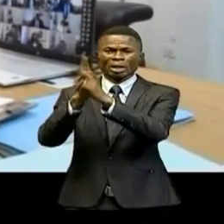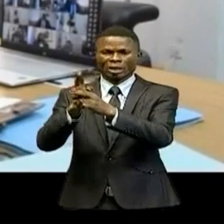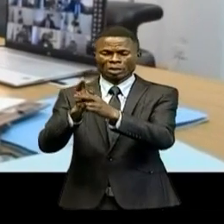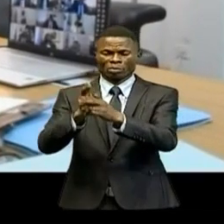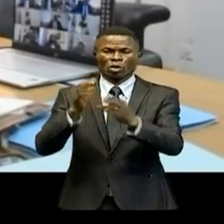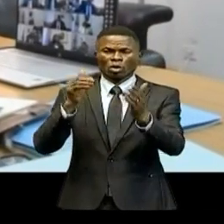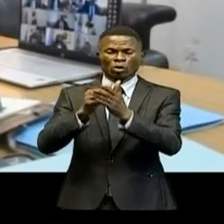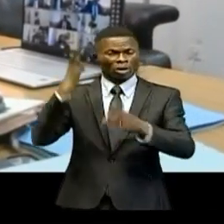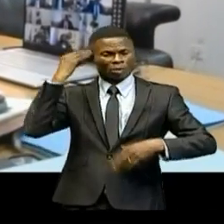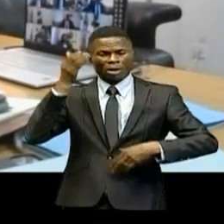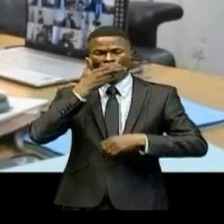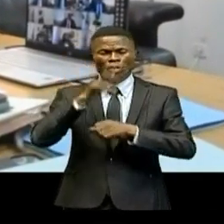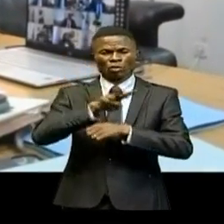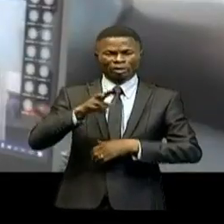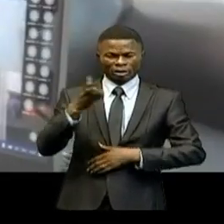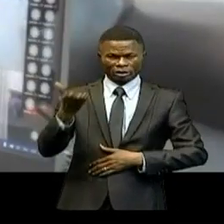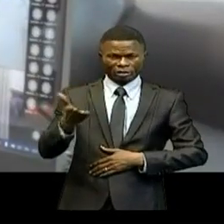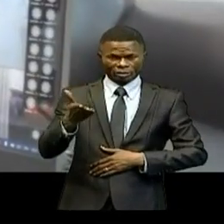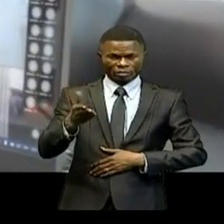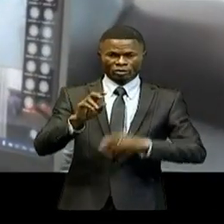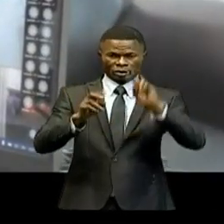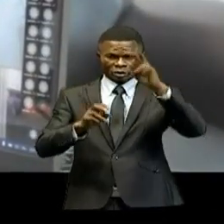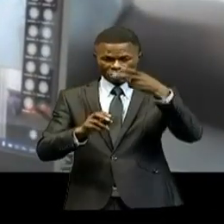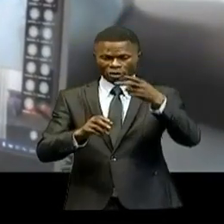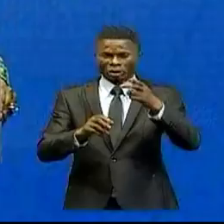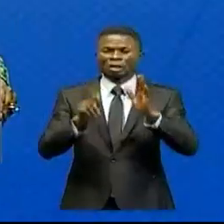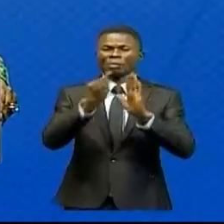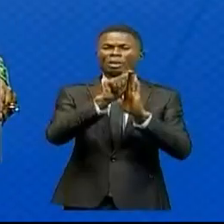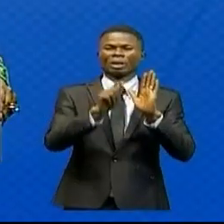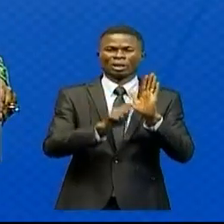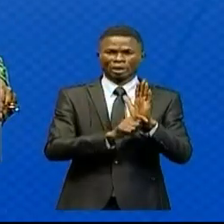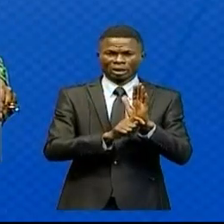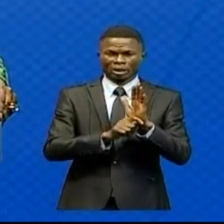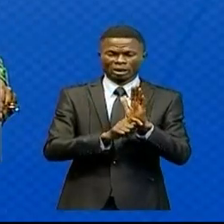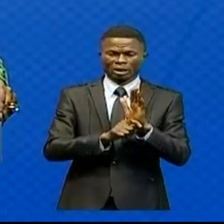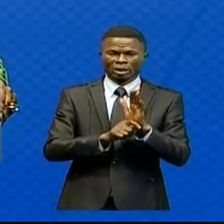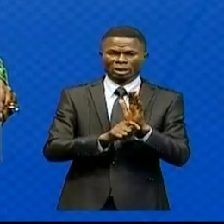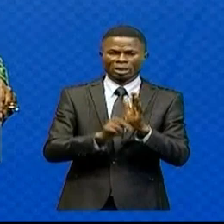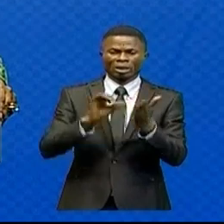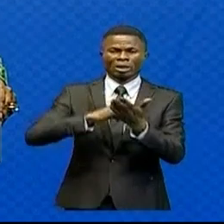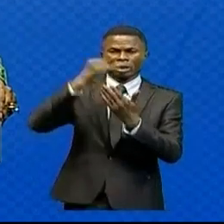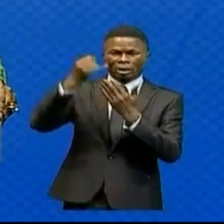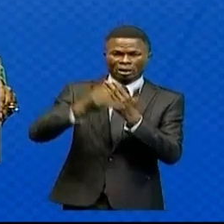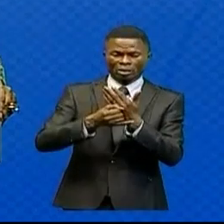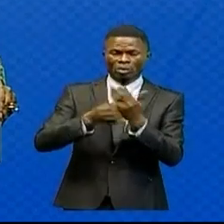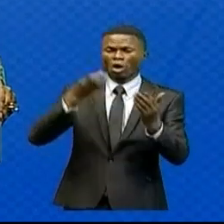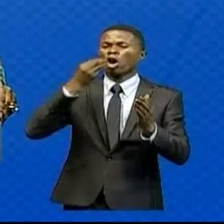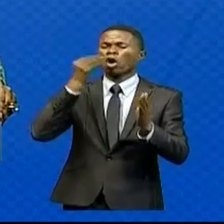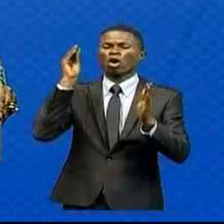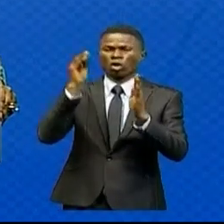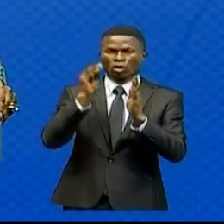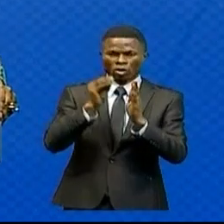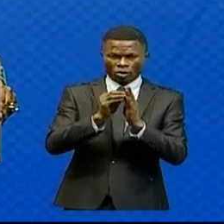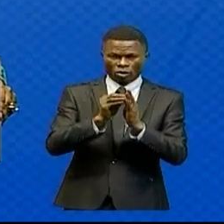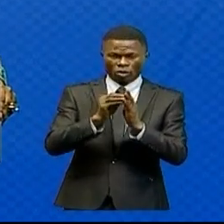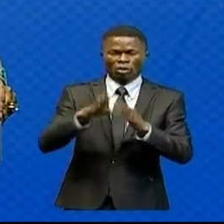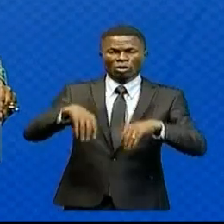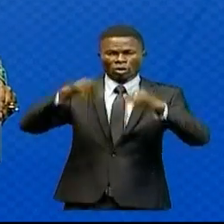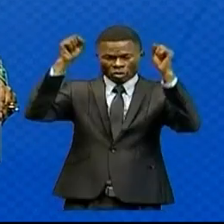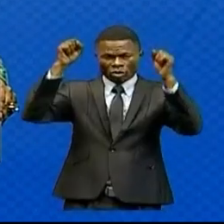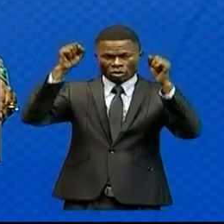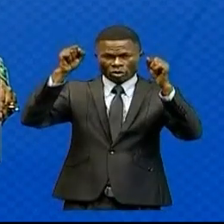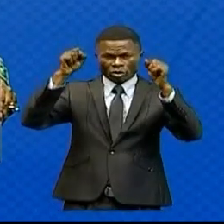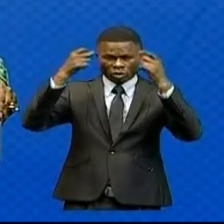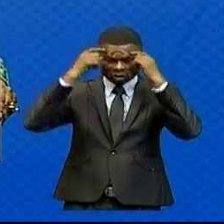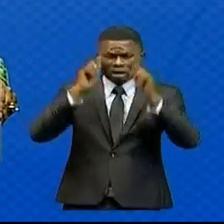-19. Le second texte a été celui du projet d'ordonnance portant approbation de l'accord